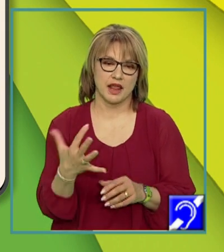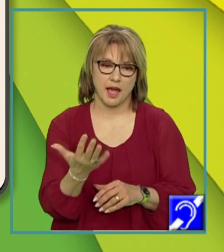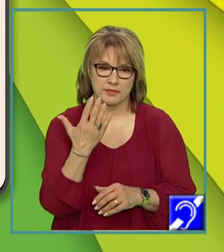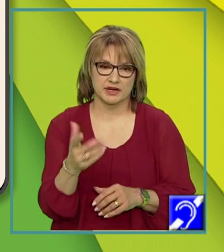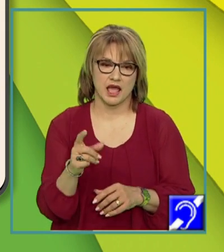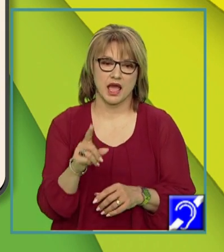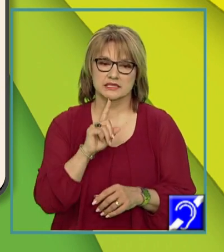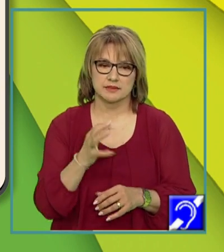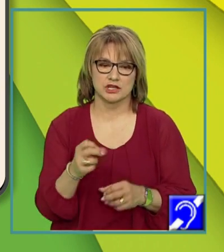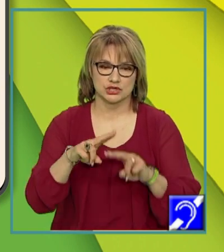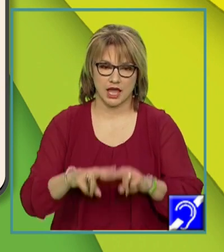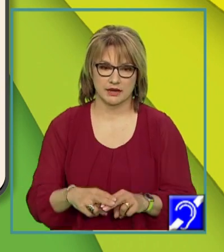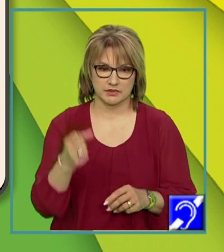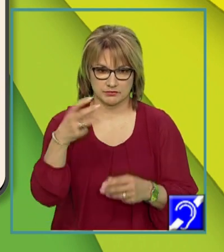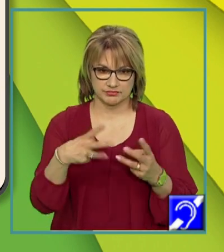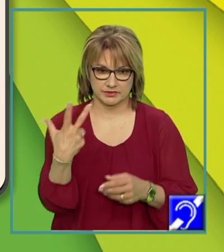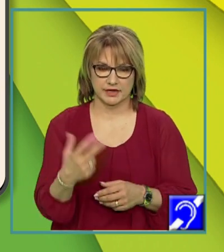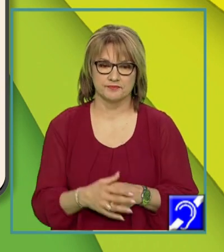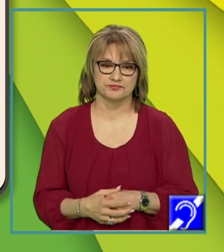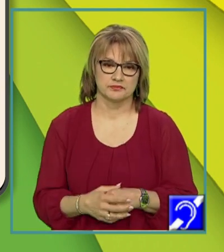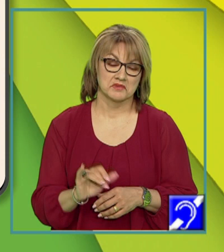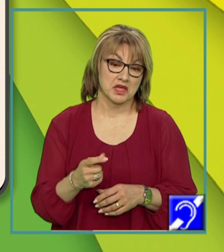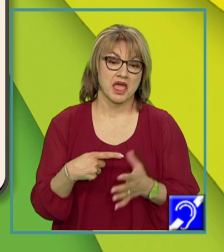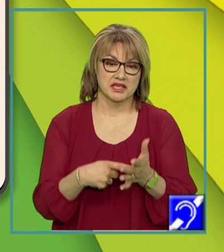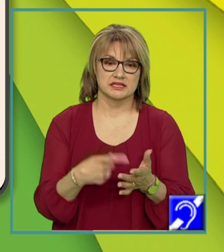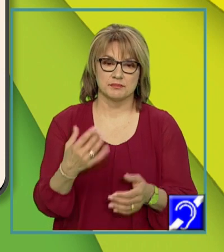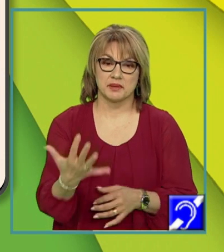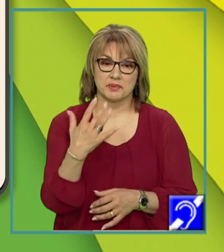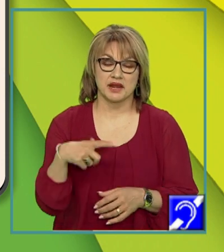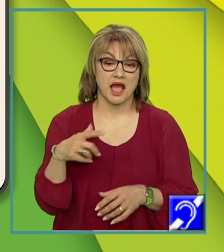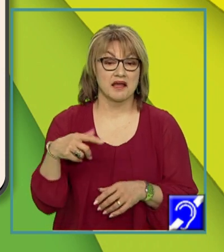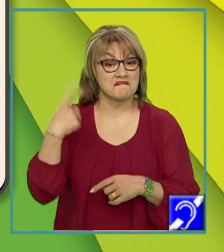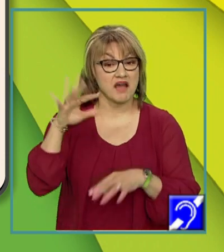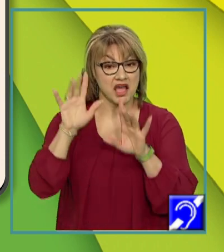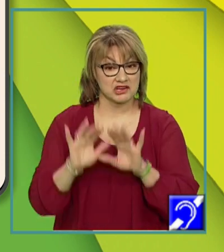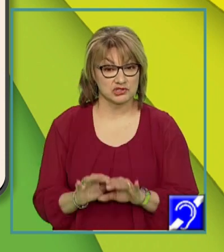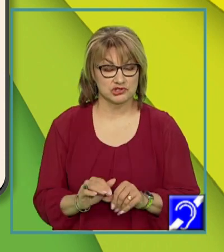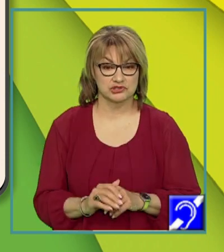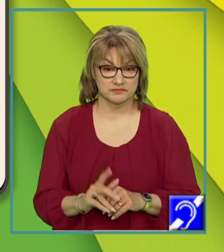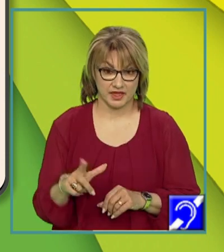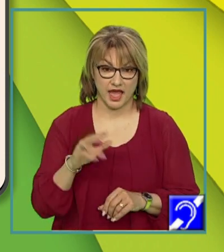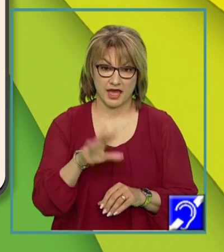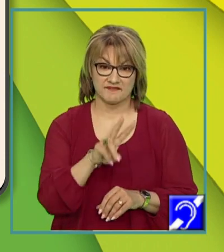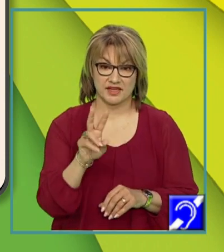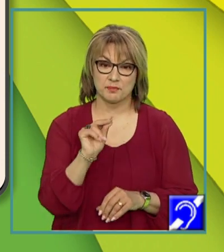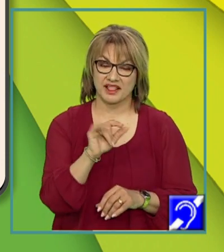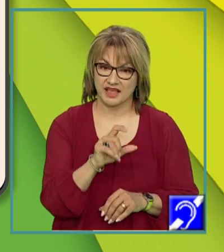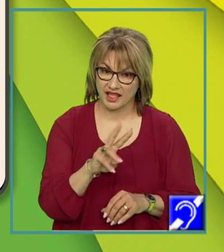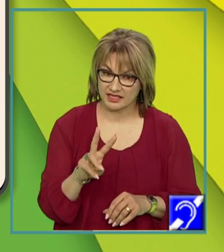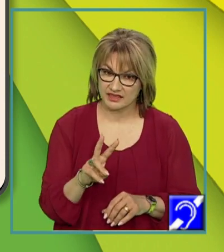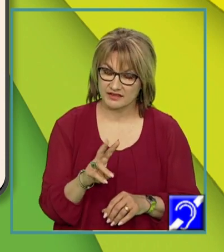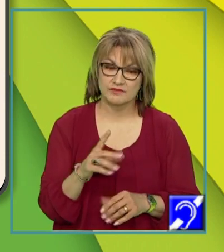însemna și a rămâne. Iată câteva exemple. Părea că va ninge. Observăm valoarea de verb predicativ pentru că